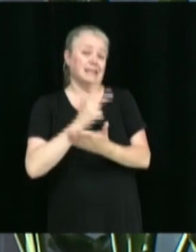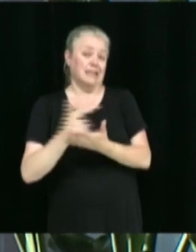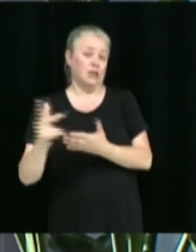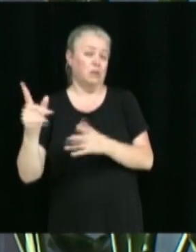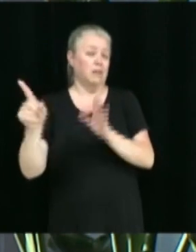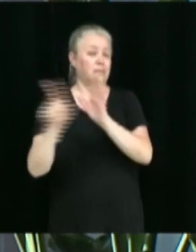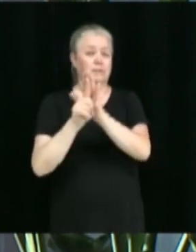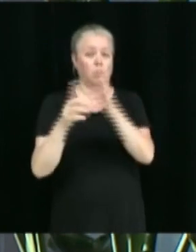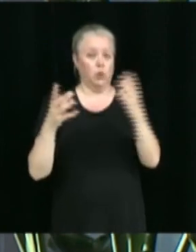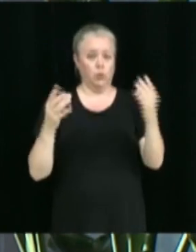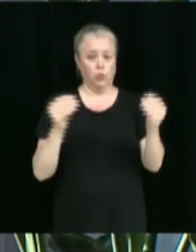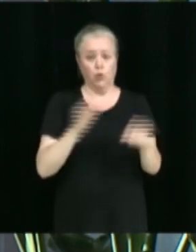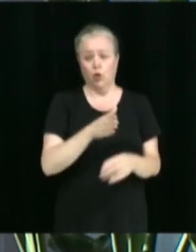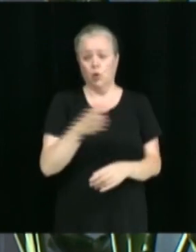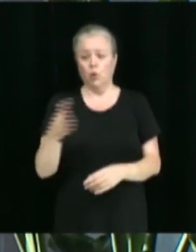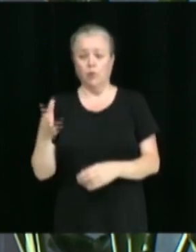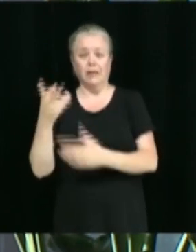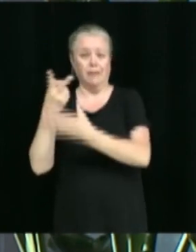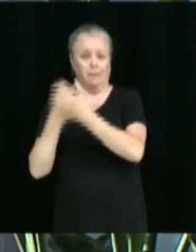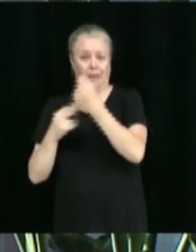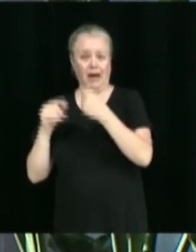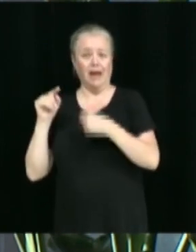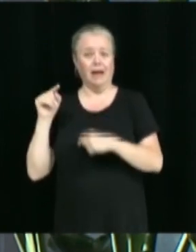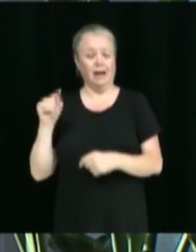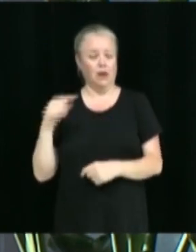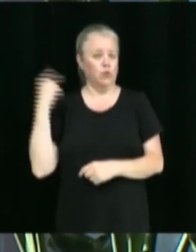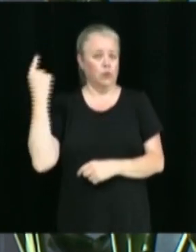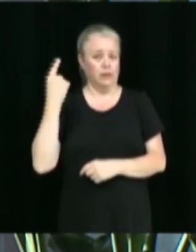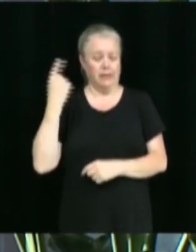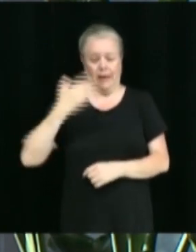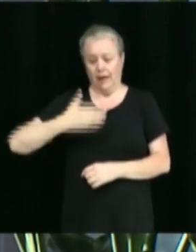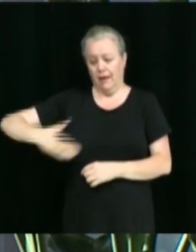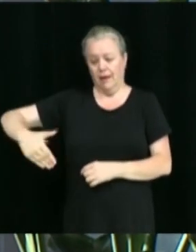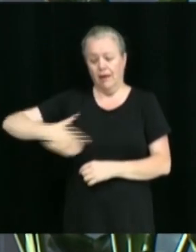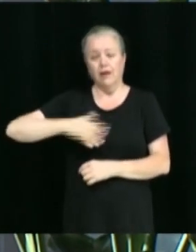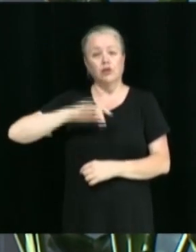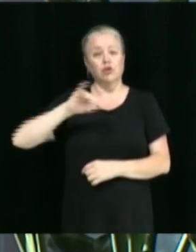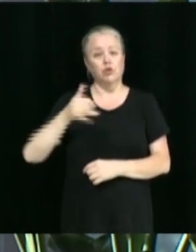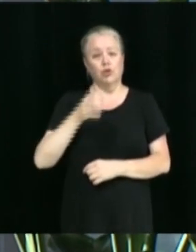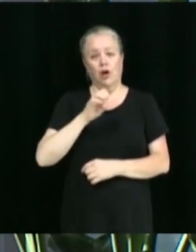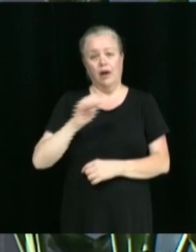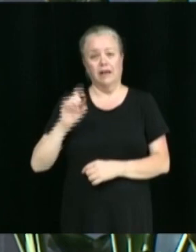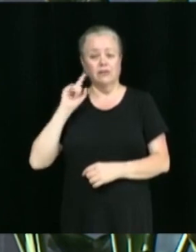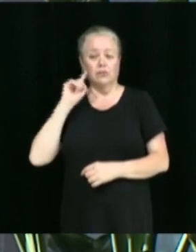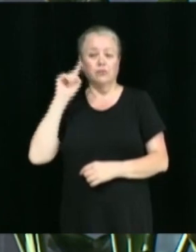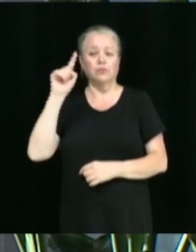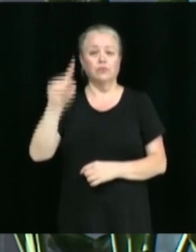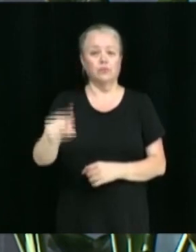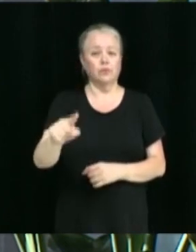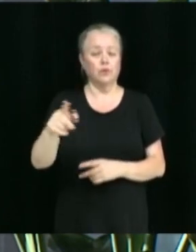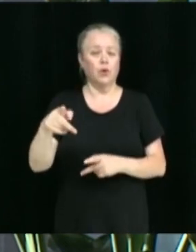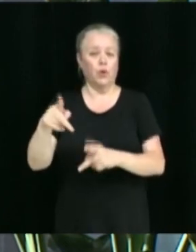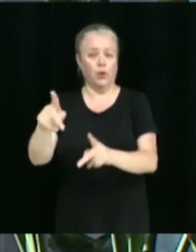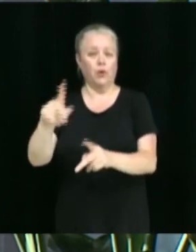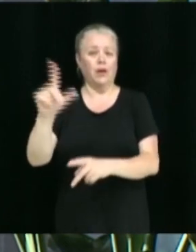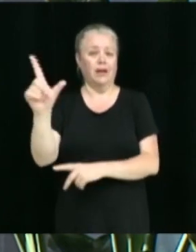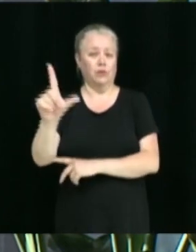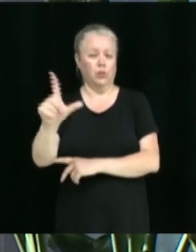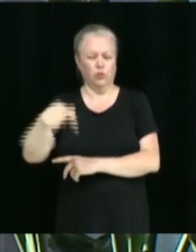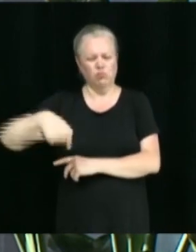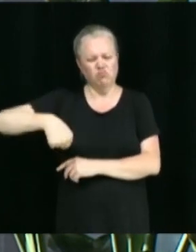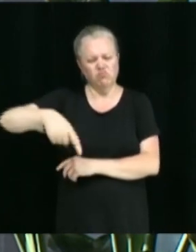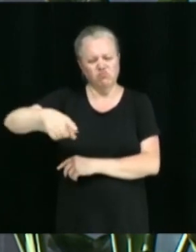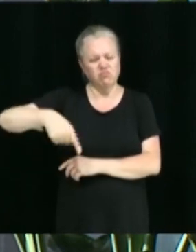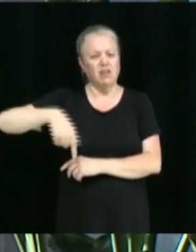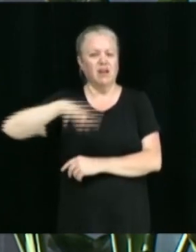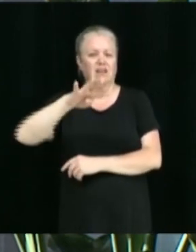rue Perrault, côté Père, en tout temps, à partir du boulevard Jutra-Est vers la rue Létourneau sur une distance d'environ 45 mètres.